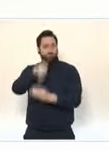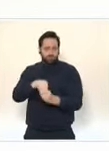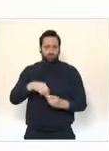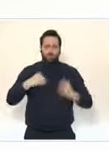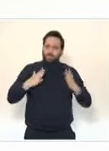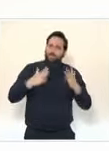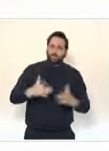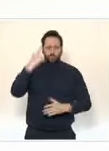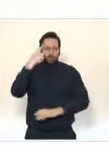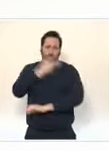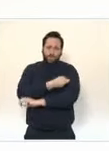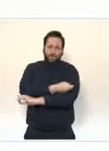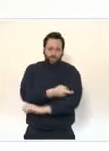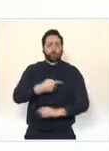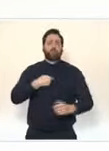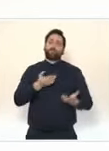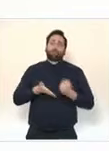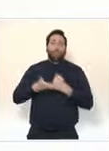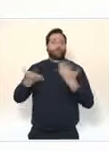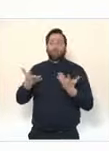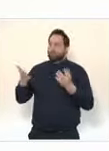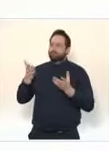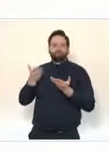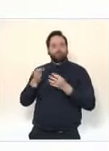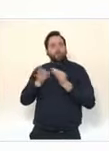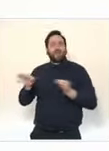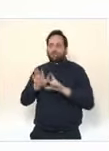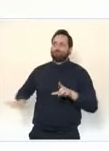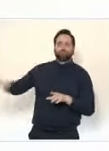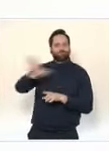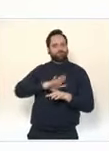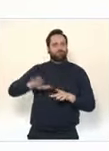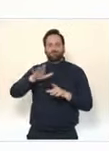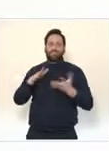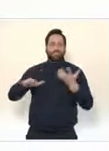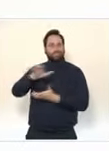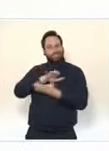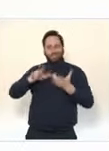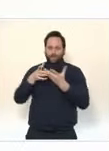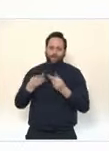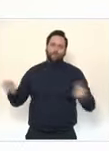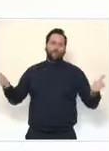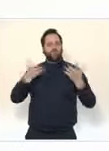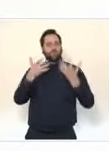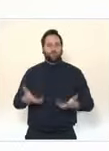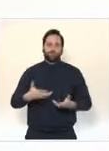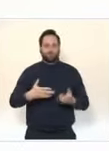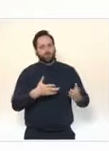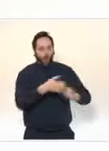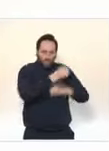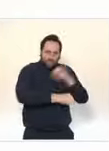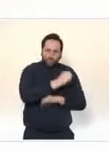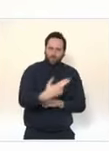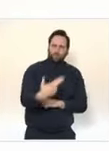je suis à chaque fois impressionné par la qualité de l'accueil et de l'organisation, l'aptitude à trouver des